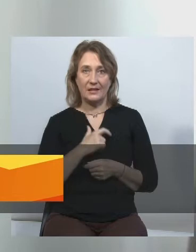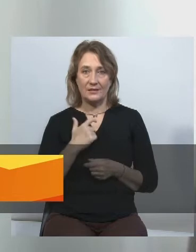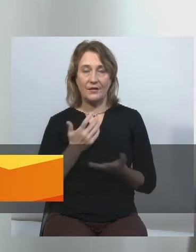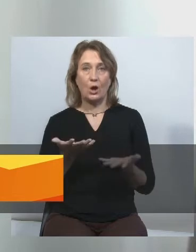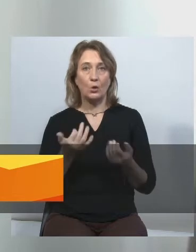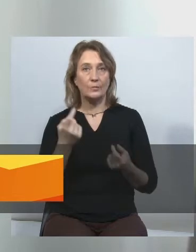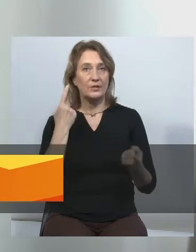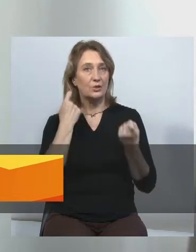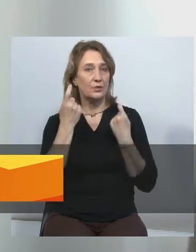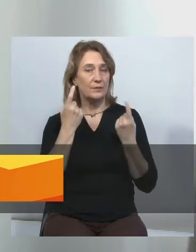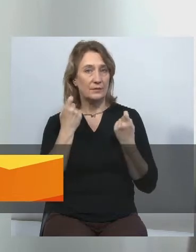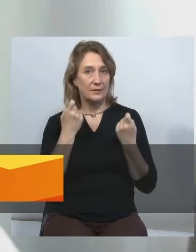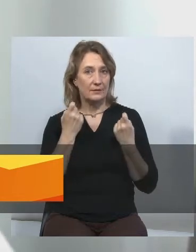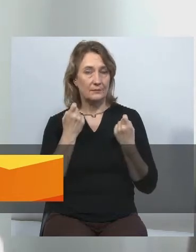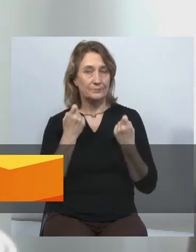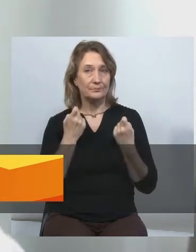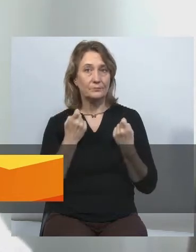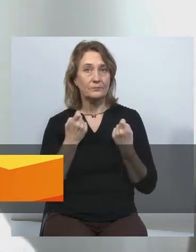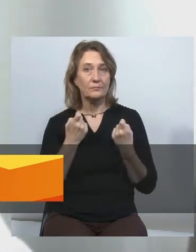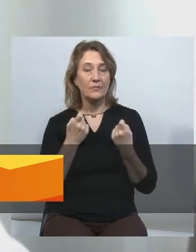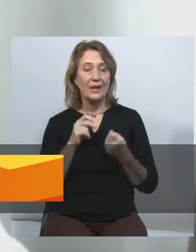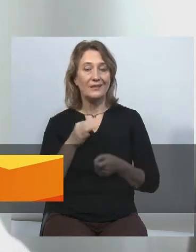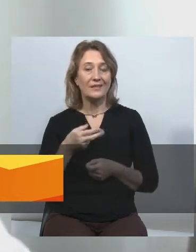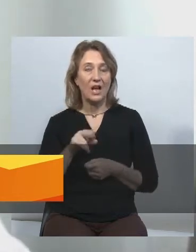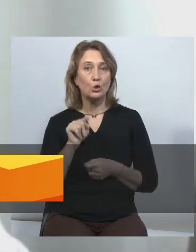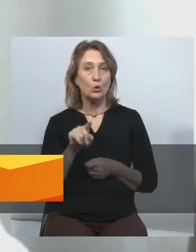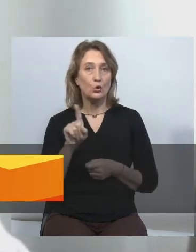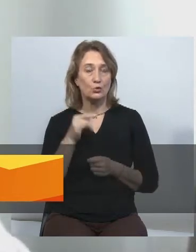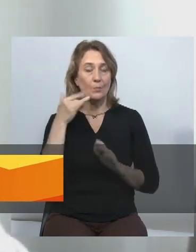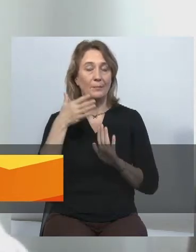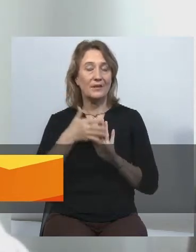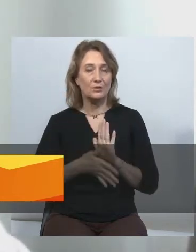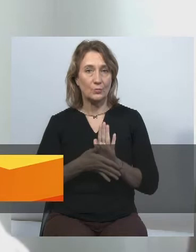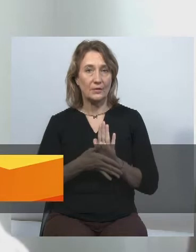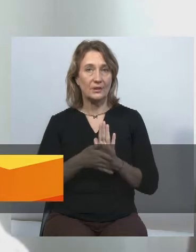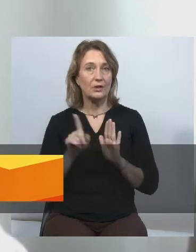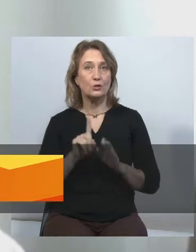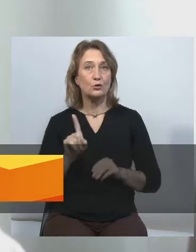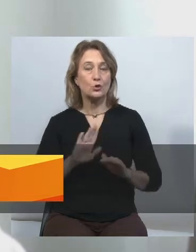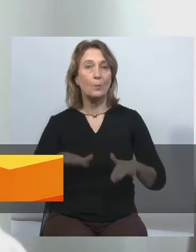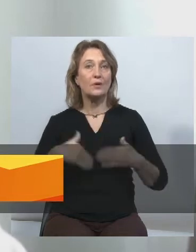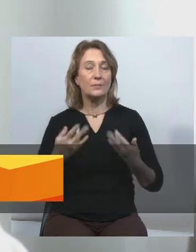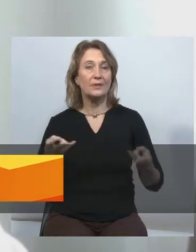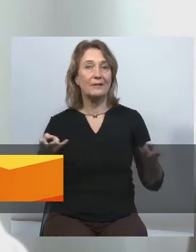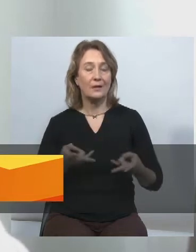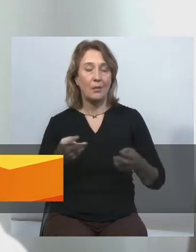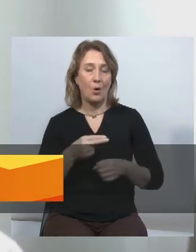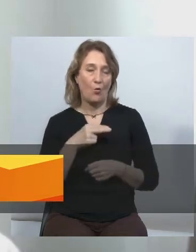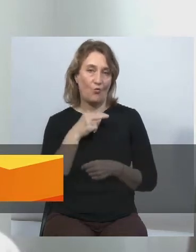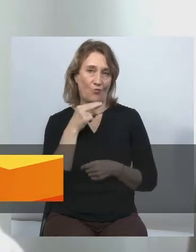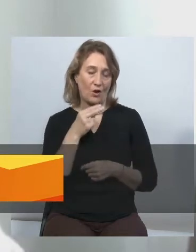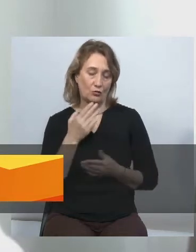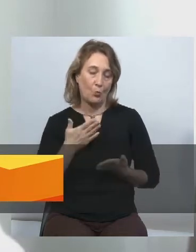безпосередньо з цього проєкту. Для того, щоб ми зрозуміли, що саме пропонується, треба його уважно прочитати.